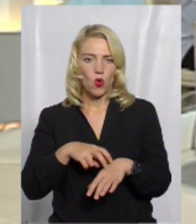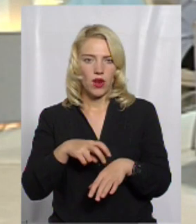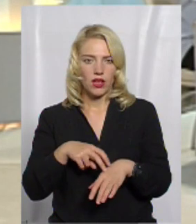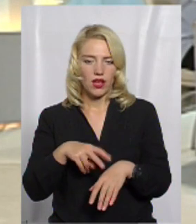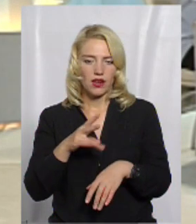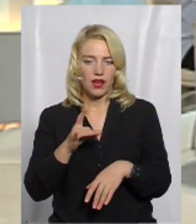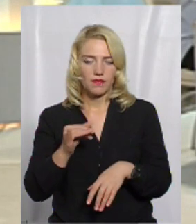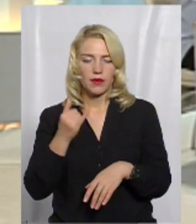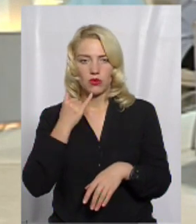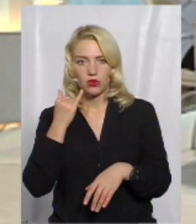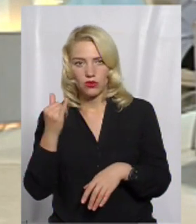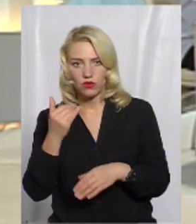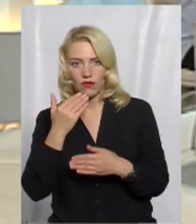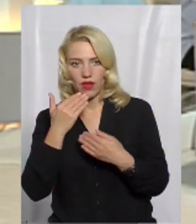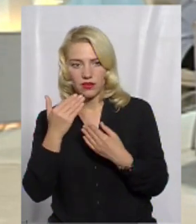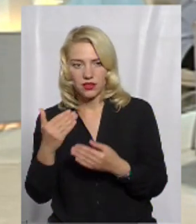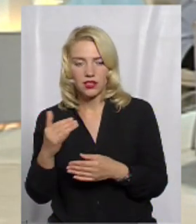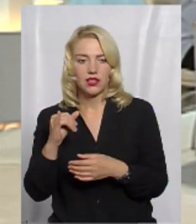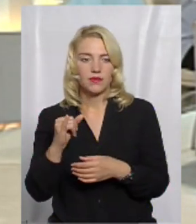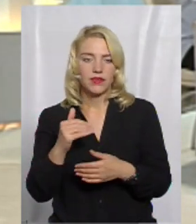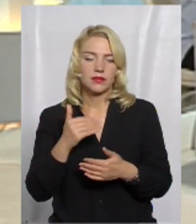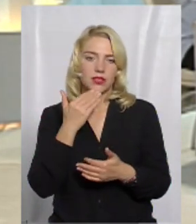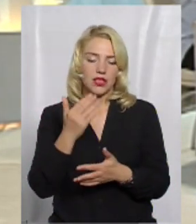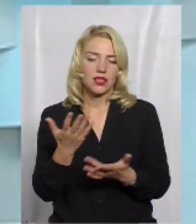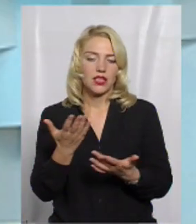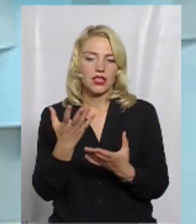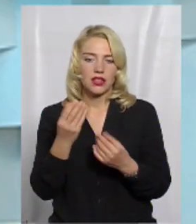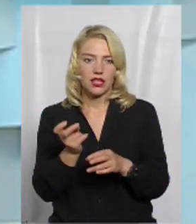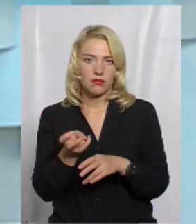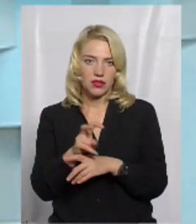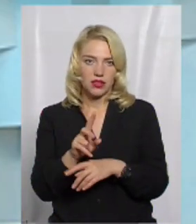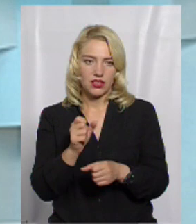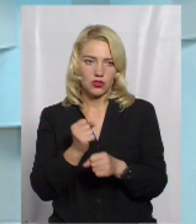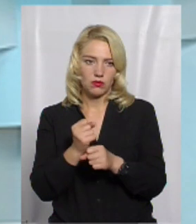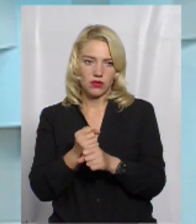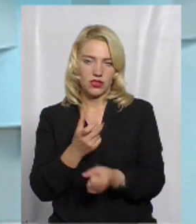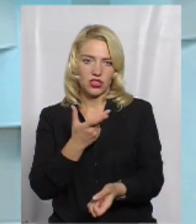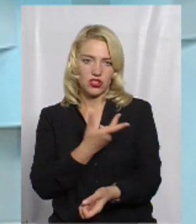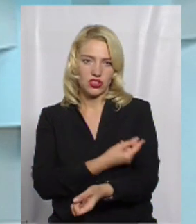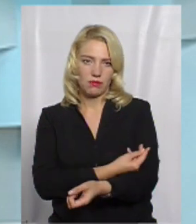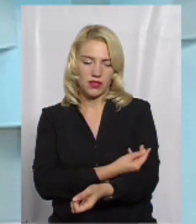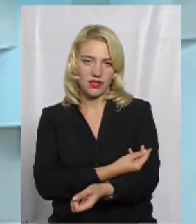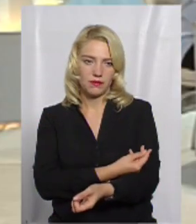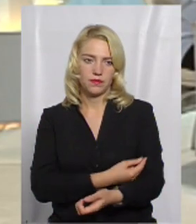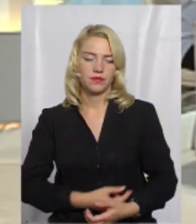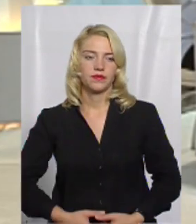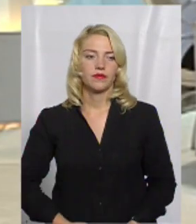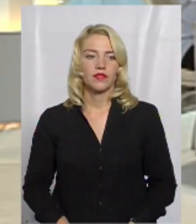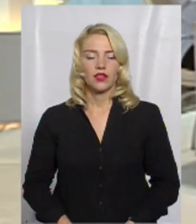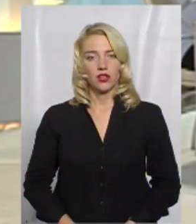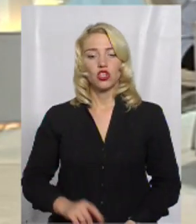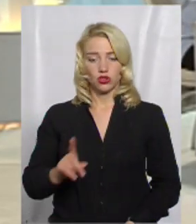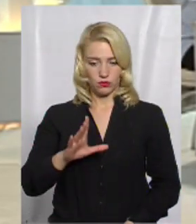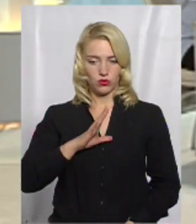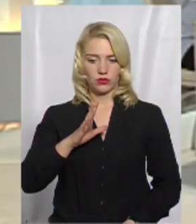лікаря, перетелефонувати і спитати, на який день підійти, зробити щеплення. Тобто, щоб дотримуватись терміну,